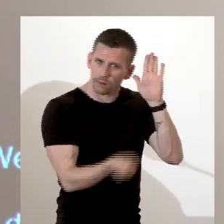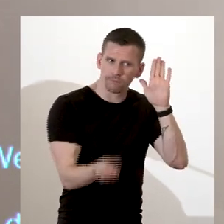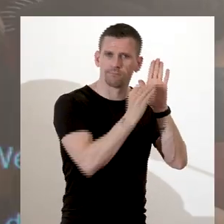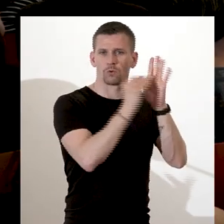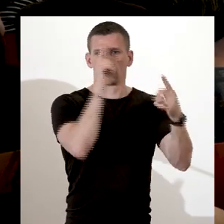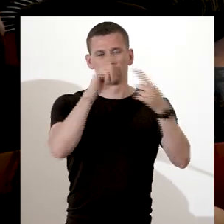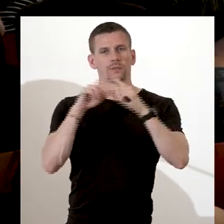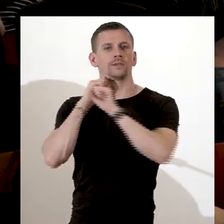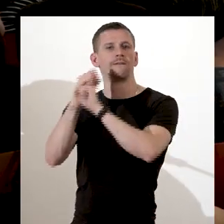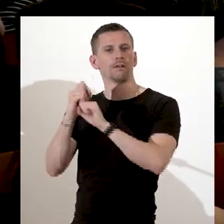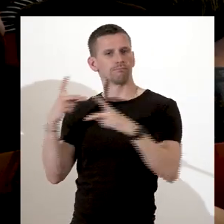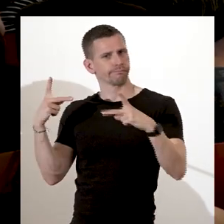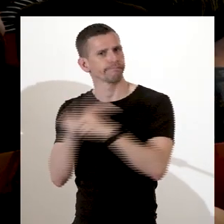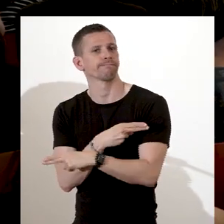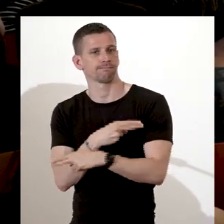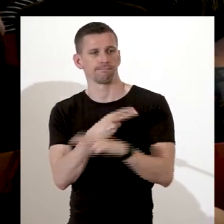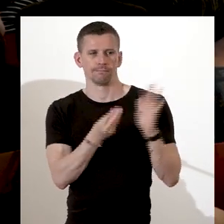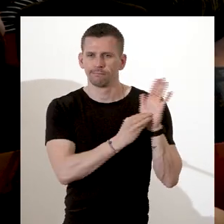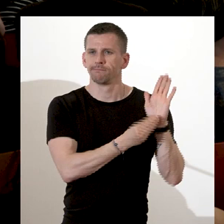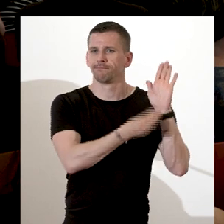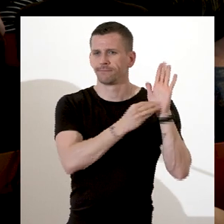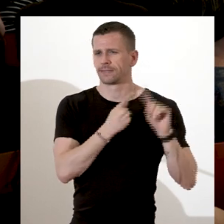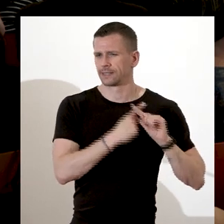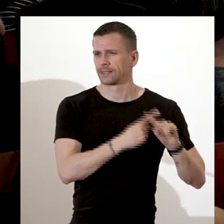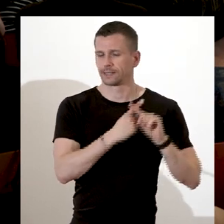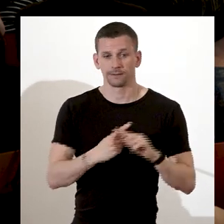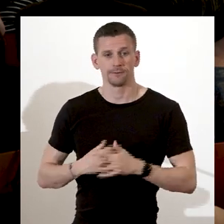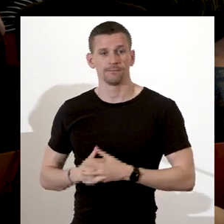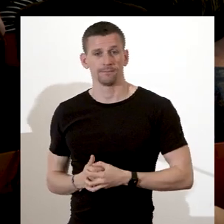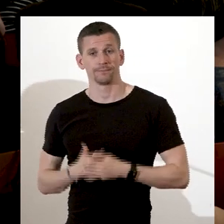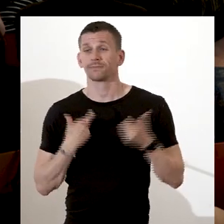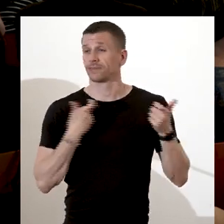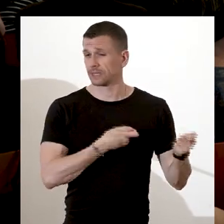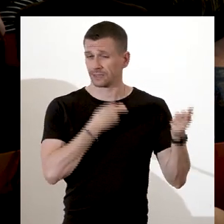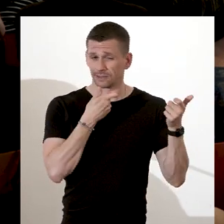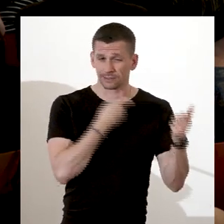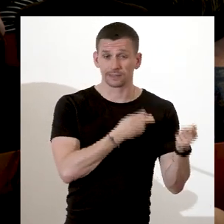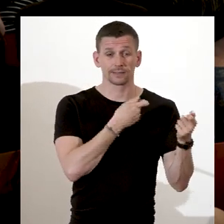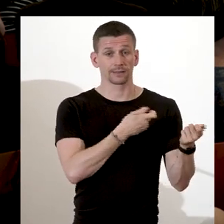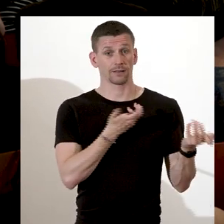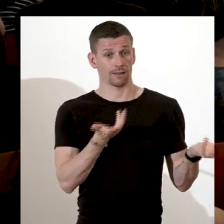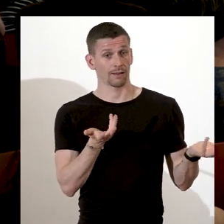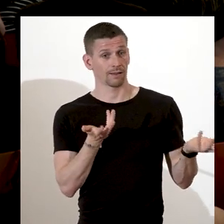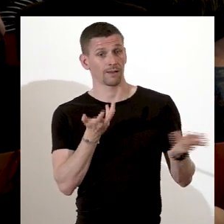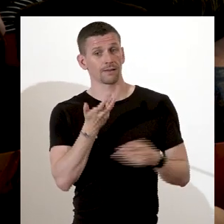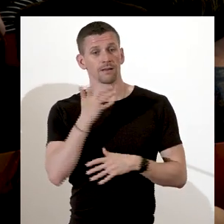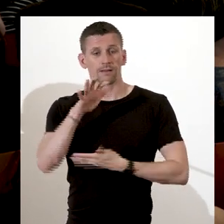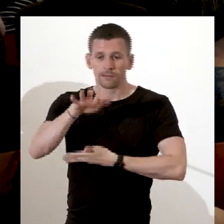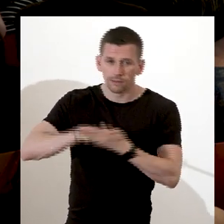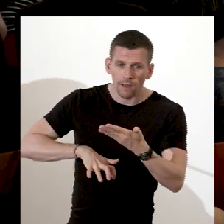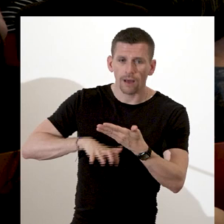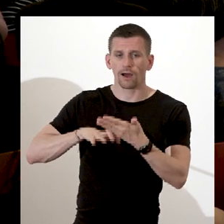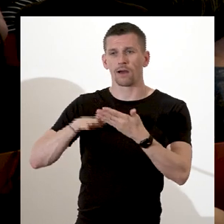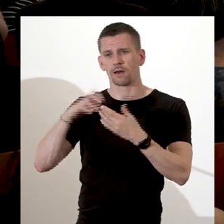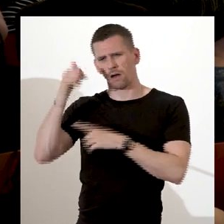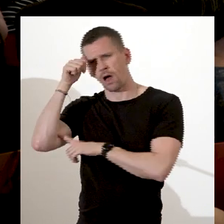Donc en 1787, on a quelques textes qui circulent, des textes qui ont été produits aux États-Unis, d'autres qui ont été produits en